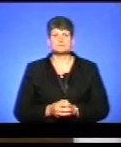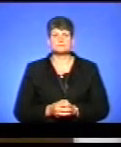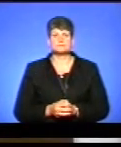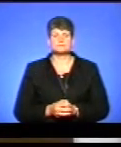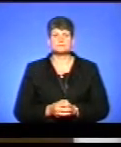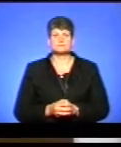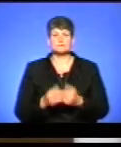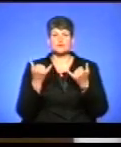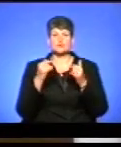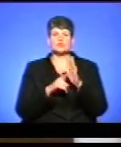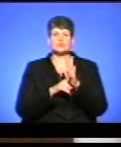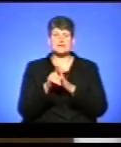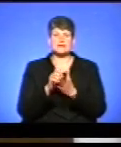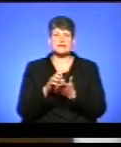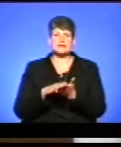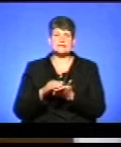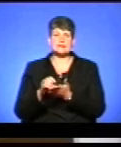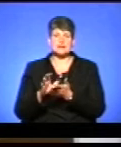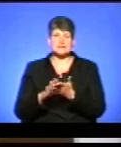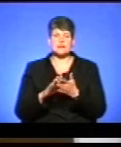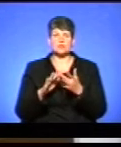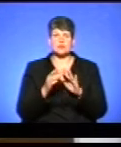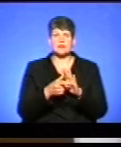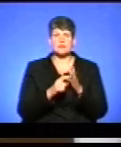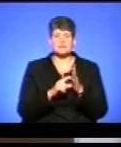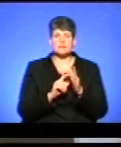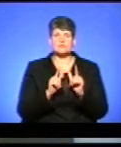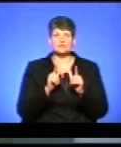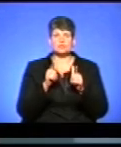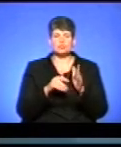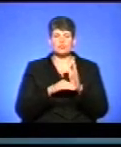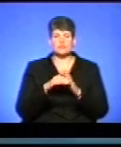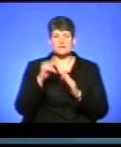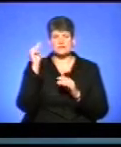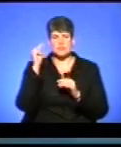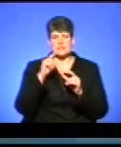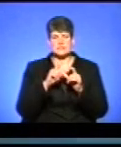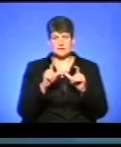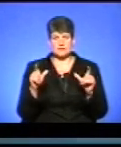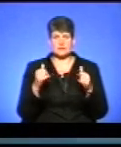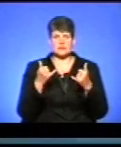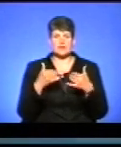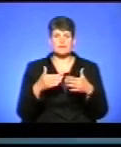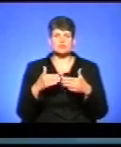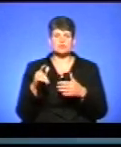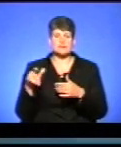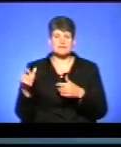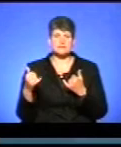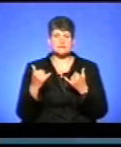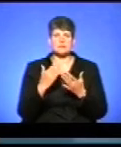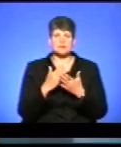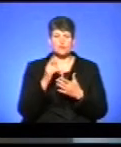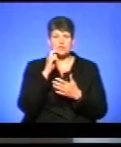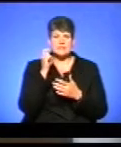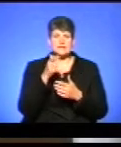Сьогодні розпочалася реєстрація електронних кабінетів для вступу в вищенавчальні заклади для випускників. Ми зараз знаходимося в